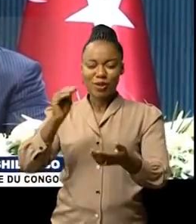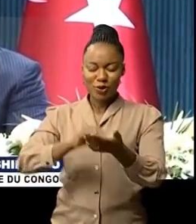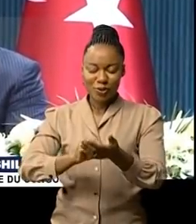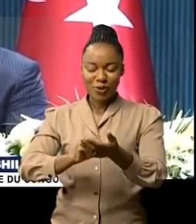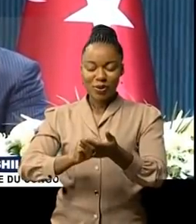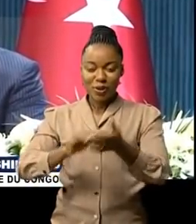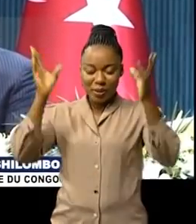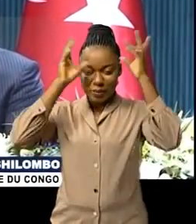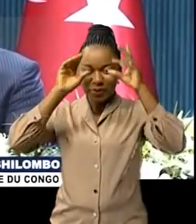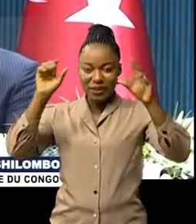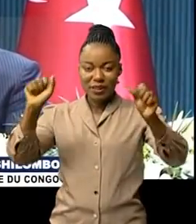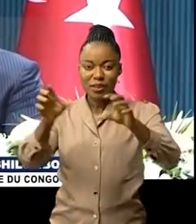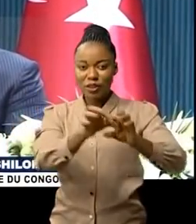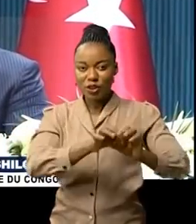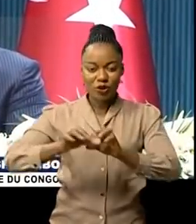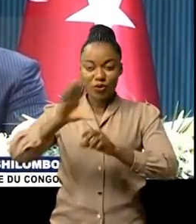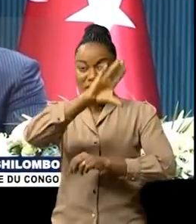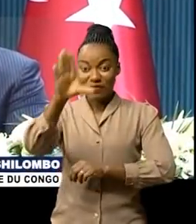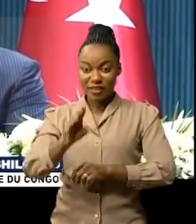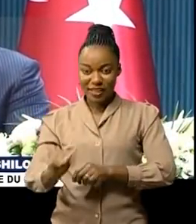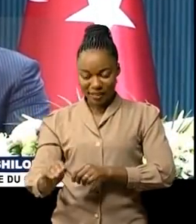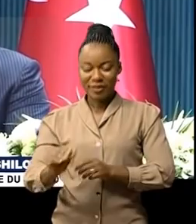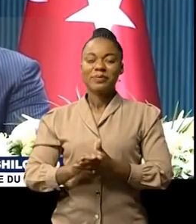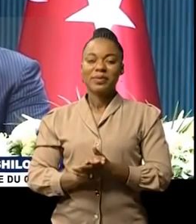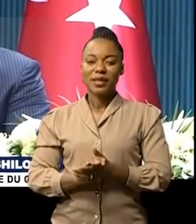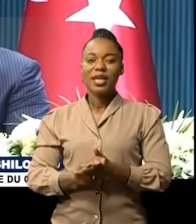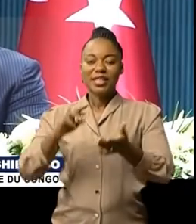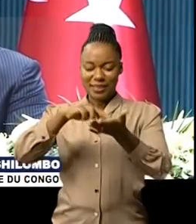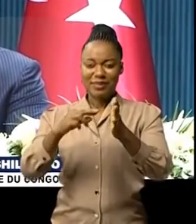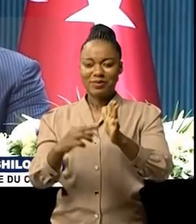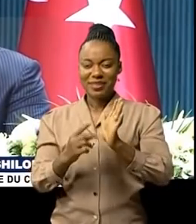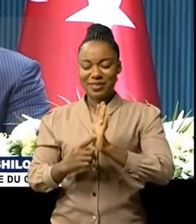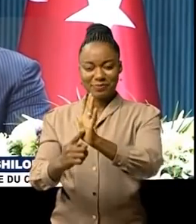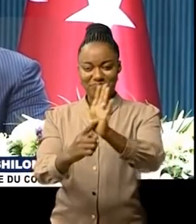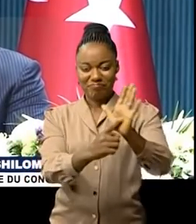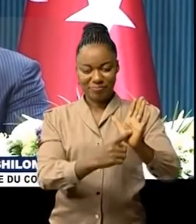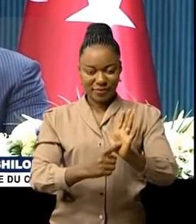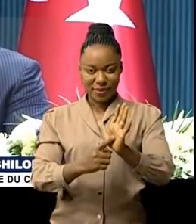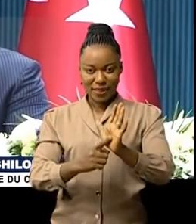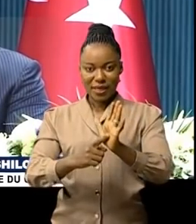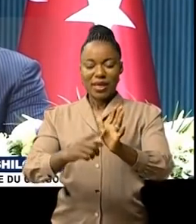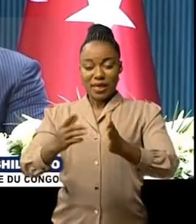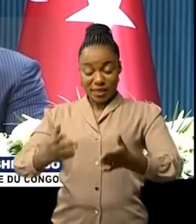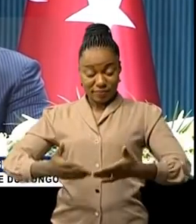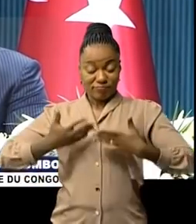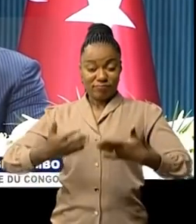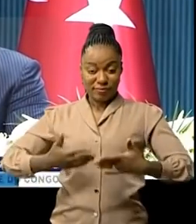exercice de l'Union africaine. C'est tout un symbole qui manifeste